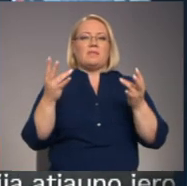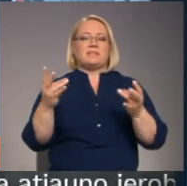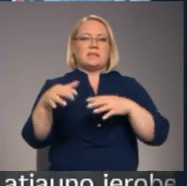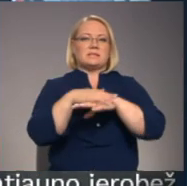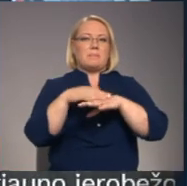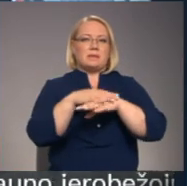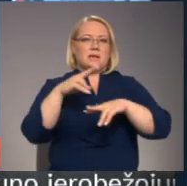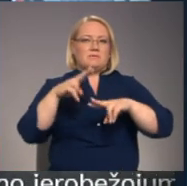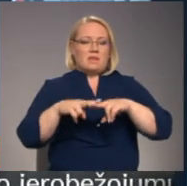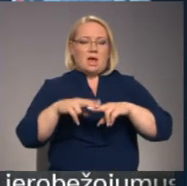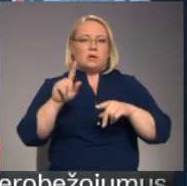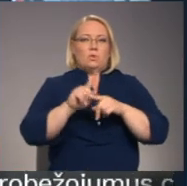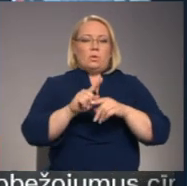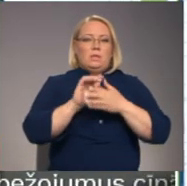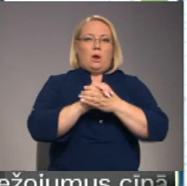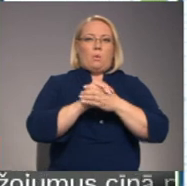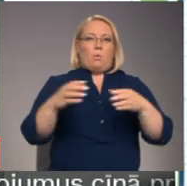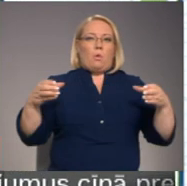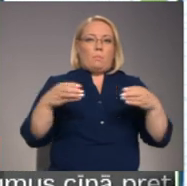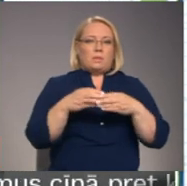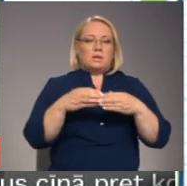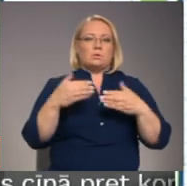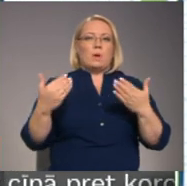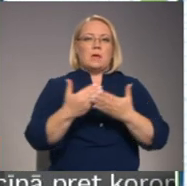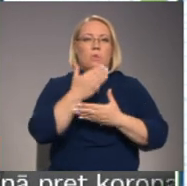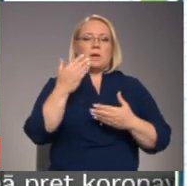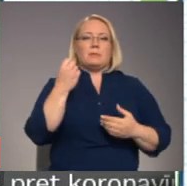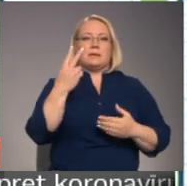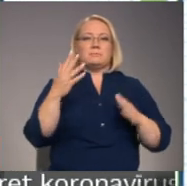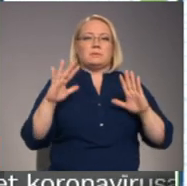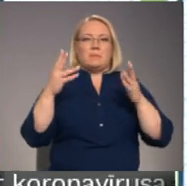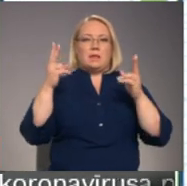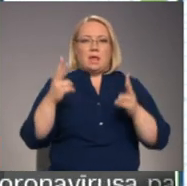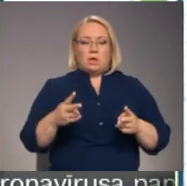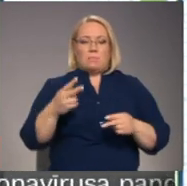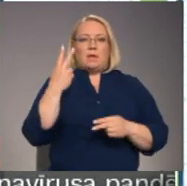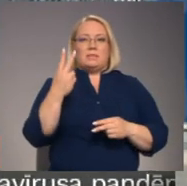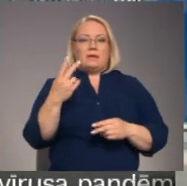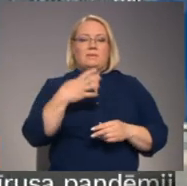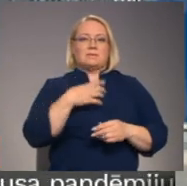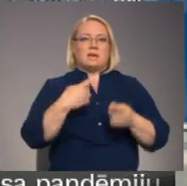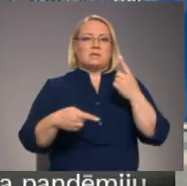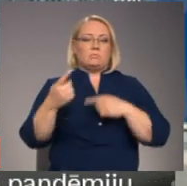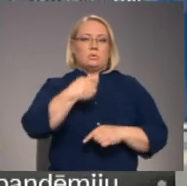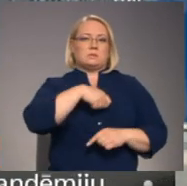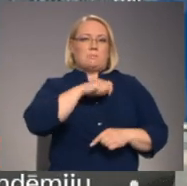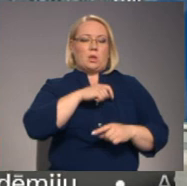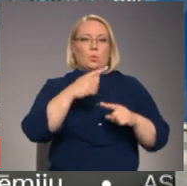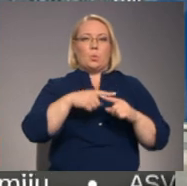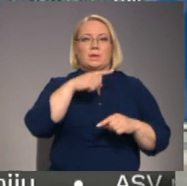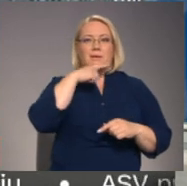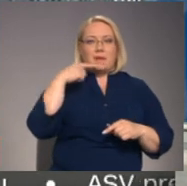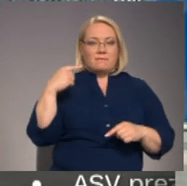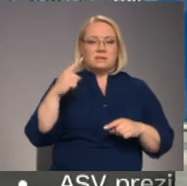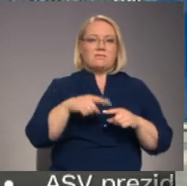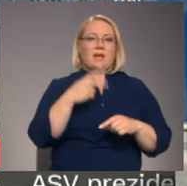pasākumos privātās draugu kompānijās. No jaunākajiem 13 gadījumiem divi saslimuši atgriezušies no Spānijas un Krievijas, bet